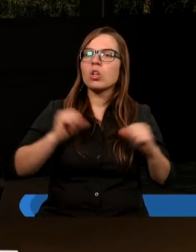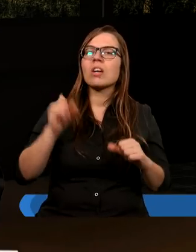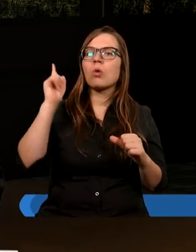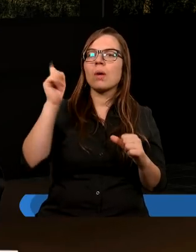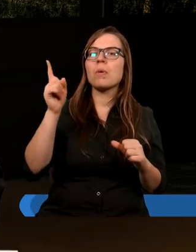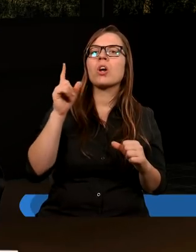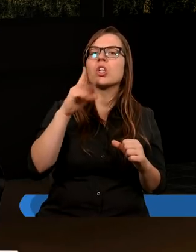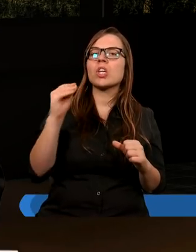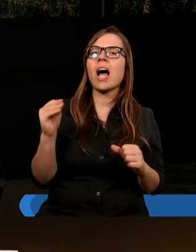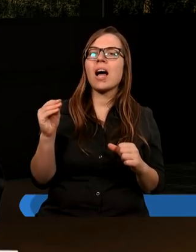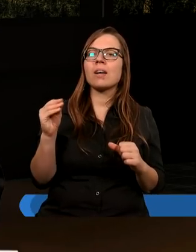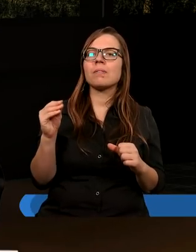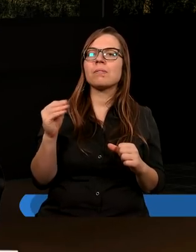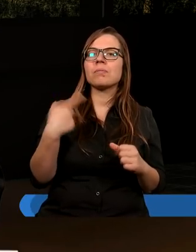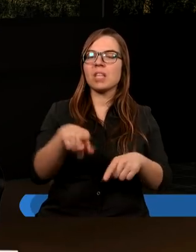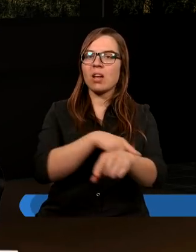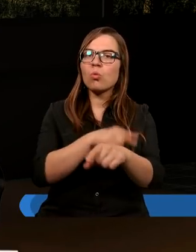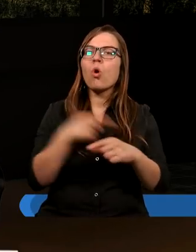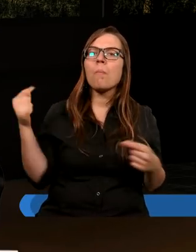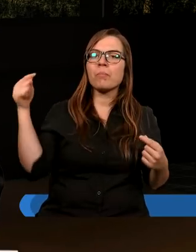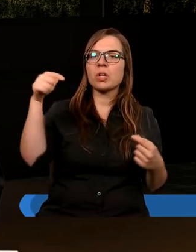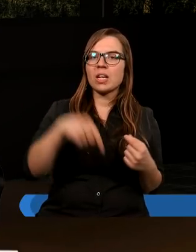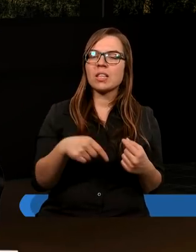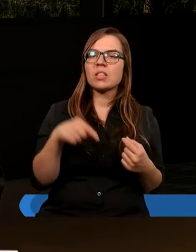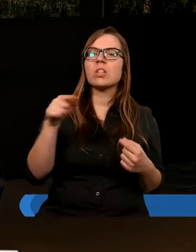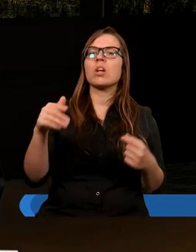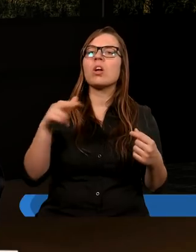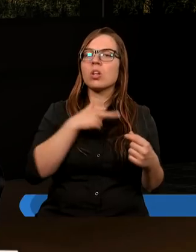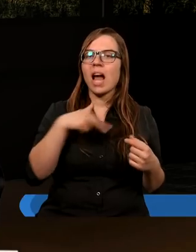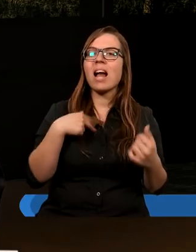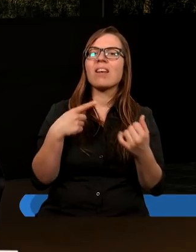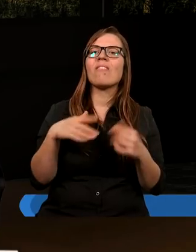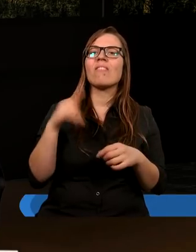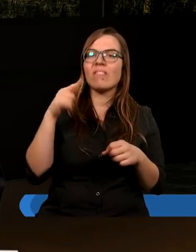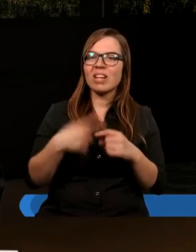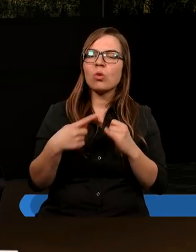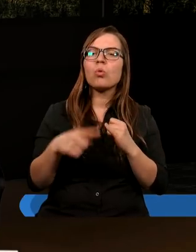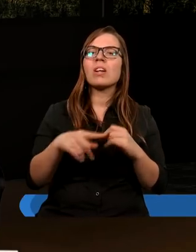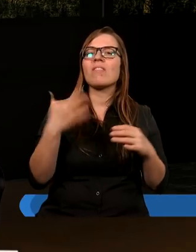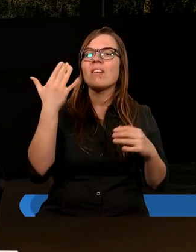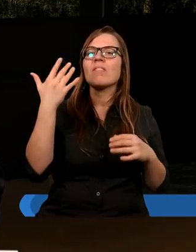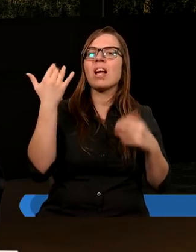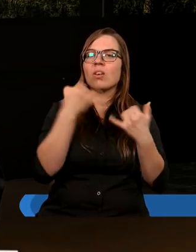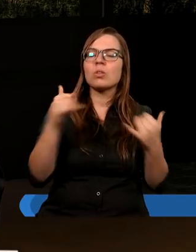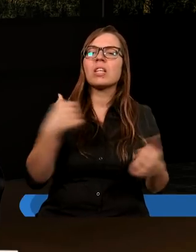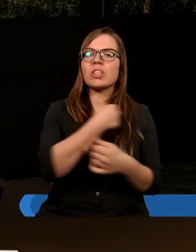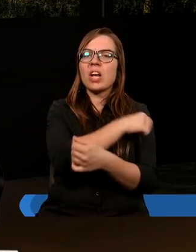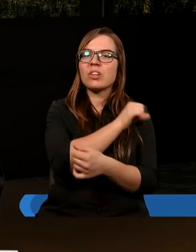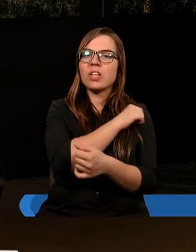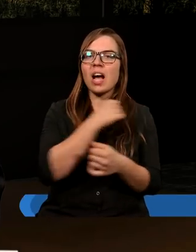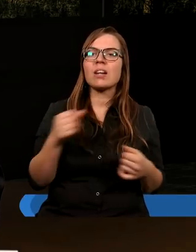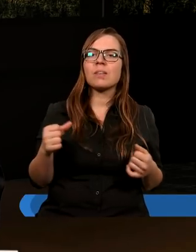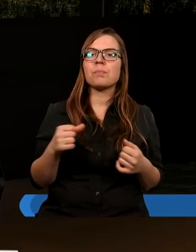Go, że niedługo przyjdzie. I to nas wyróżnia spośród wielu, wielu innych chrześcijan.